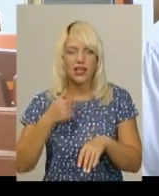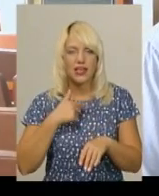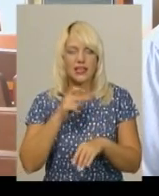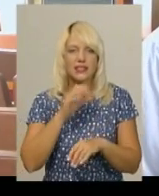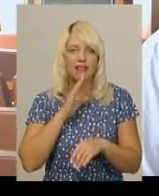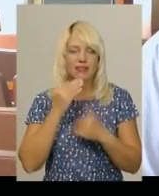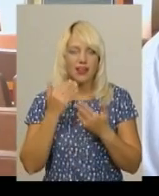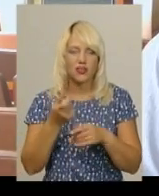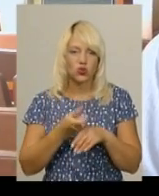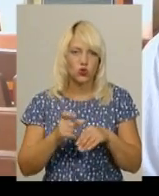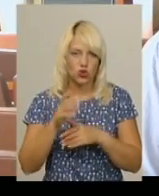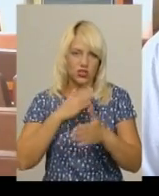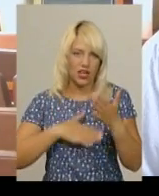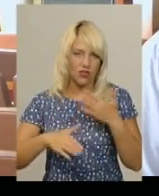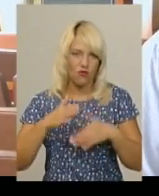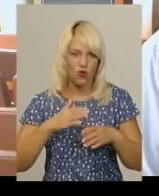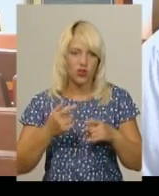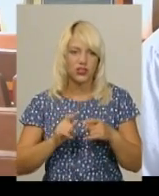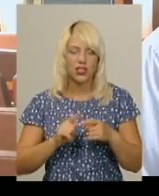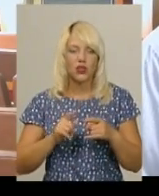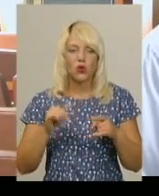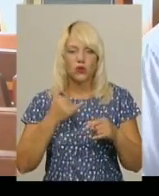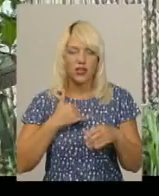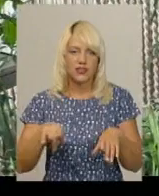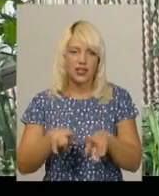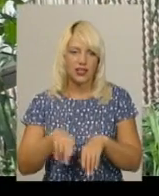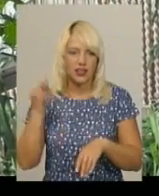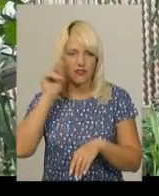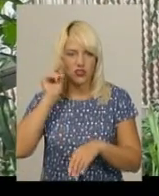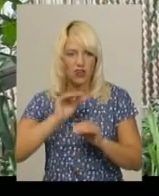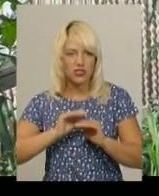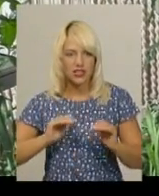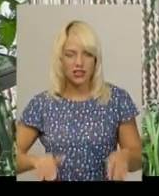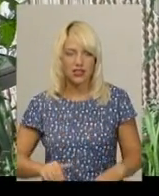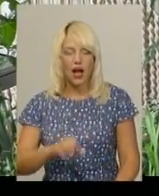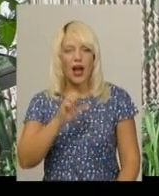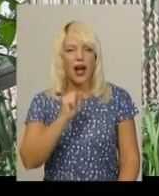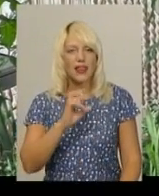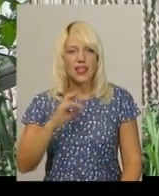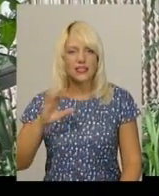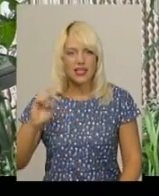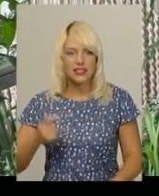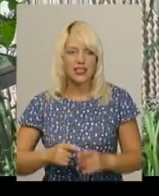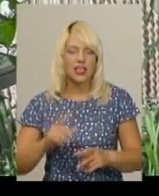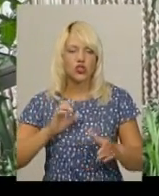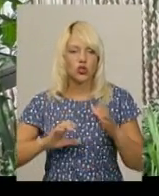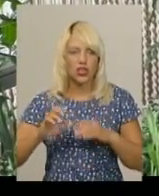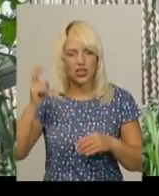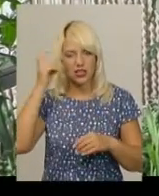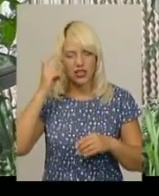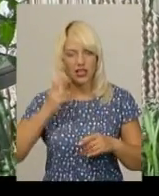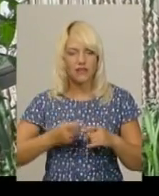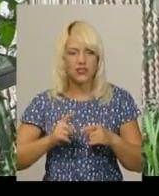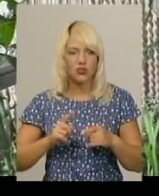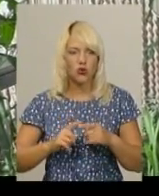радий, задоволений, що в нас такі навчаються діти. Зараз Анастасія – студентка Київського інституту музики імені